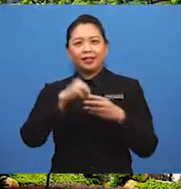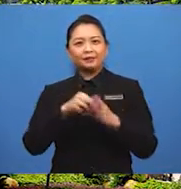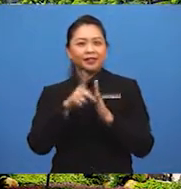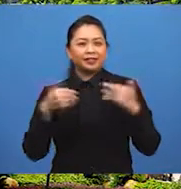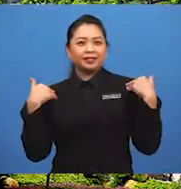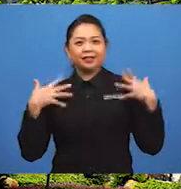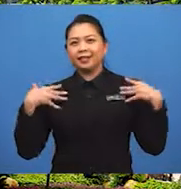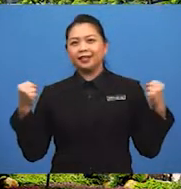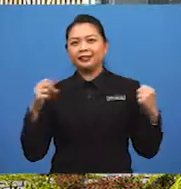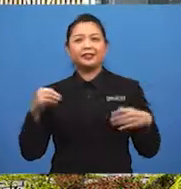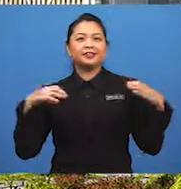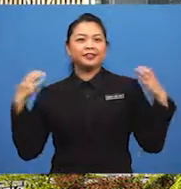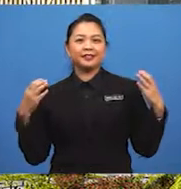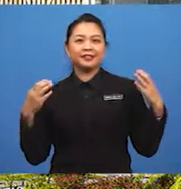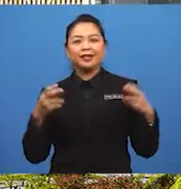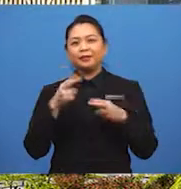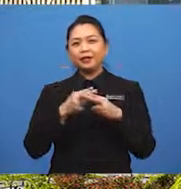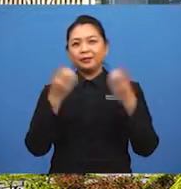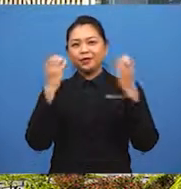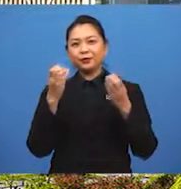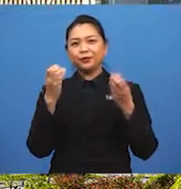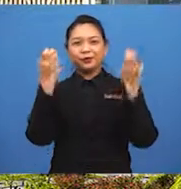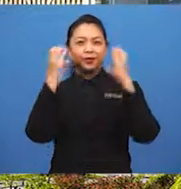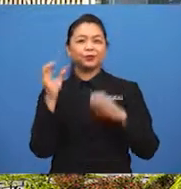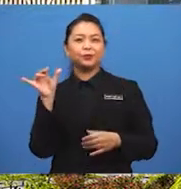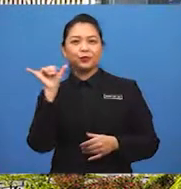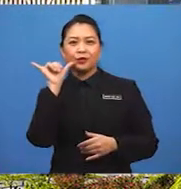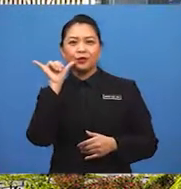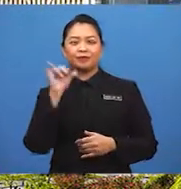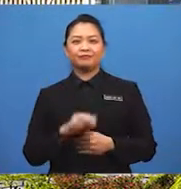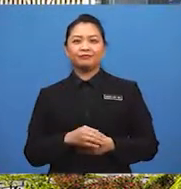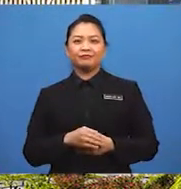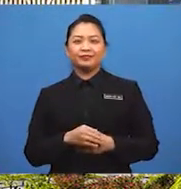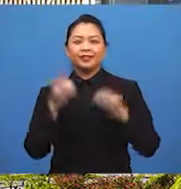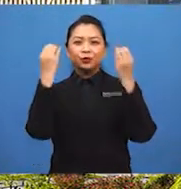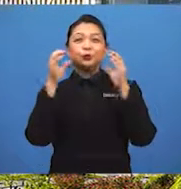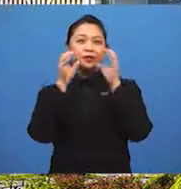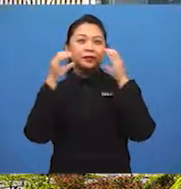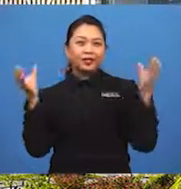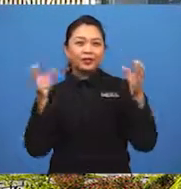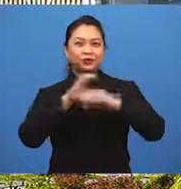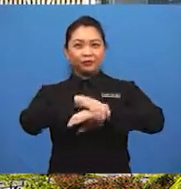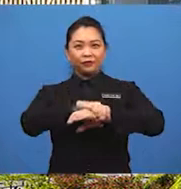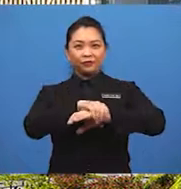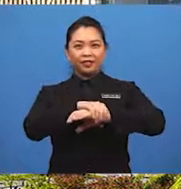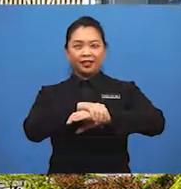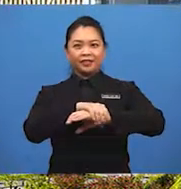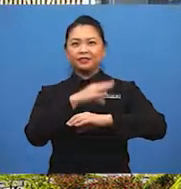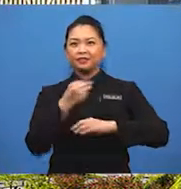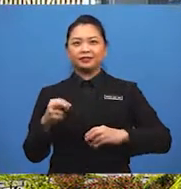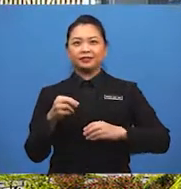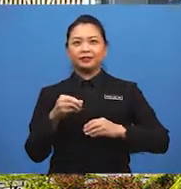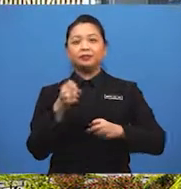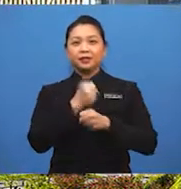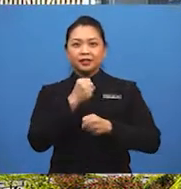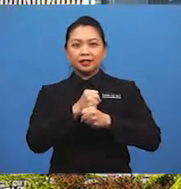keadaan sehat dan cerit. Nama cikgu, cikgu Yong Buat Baby, guru cemerlang geografi dan berkhidmat